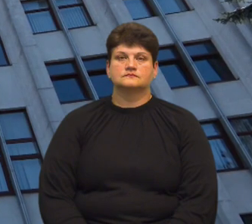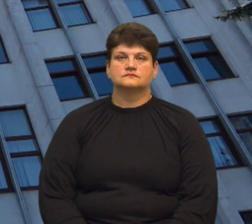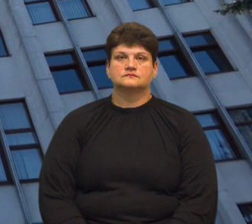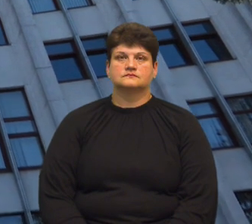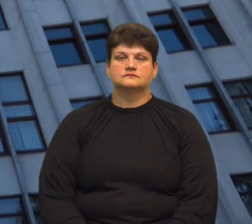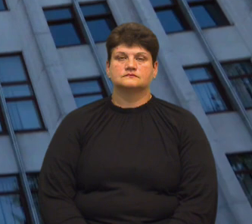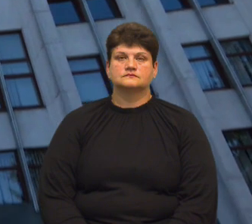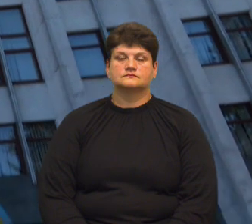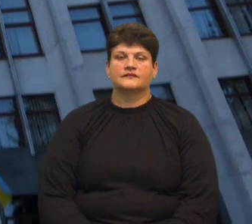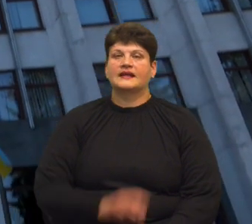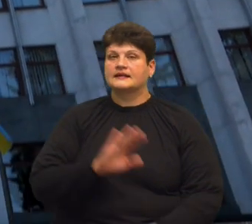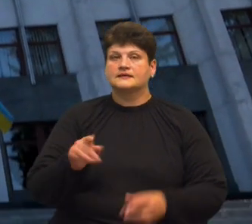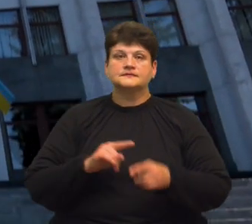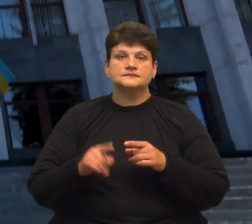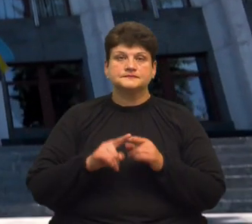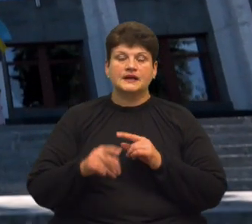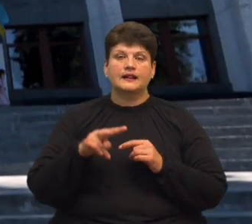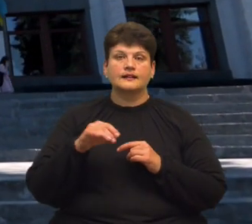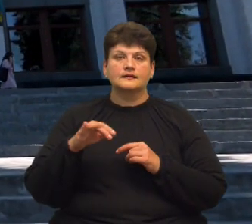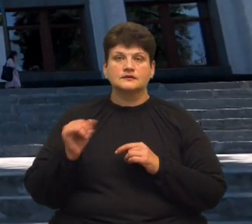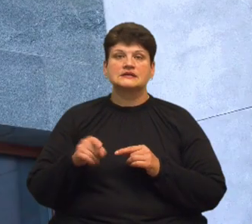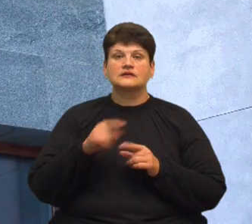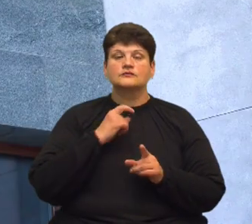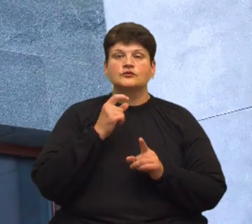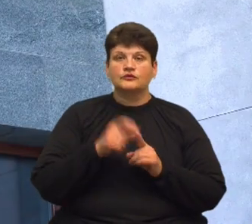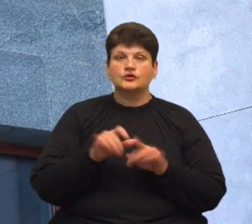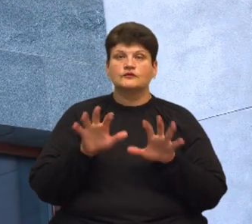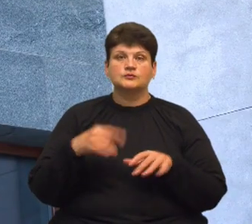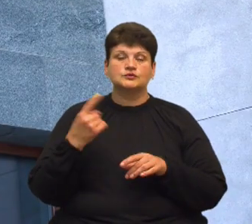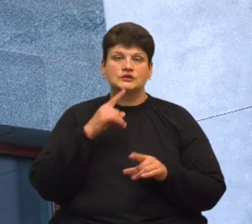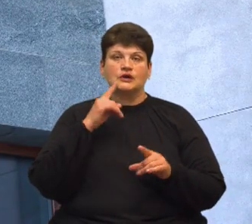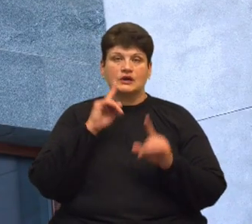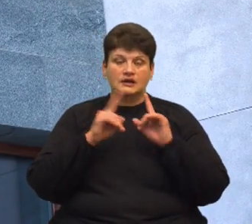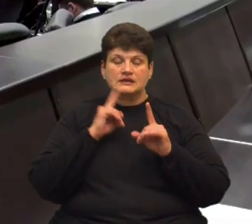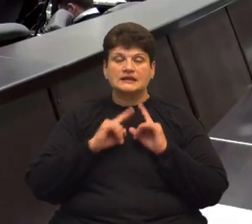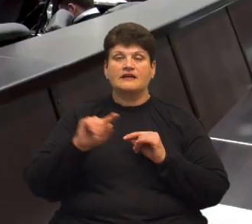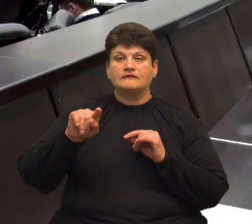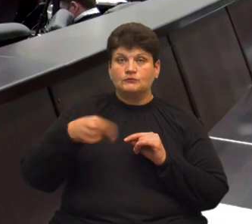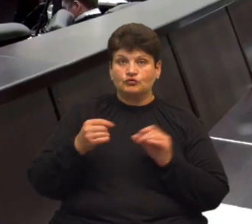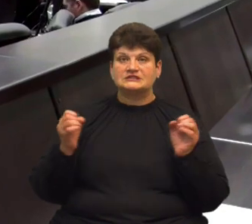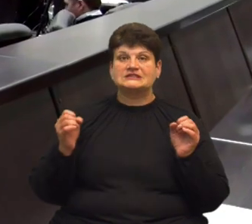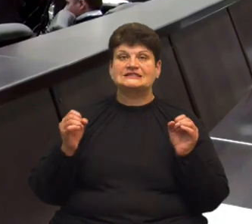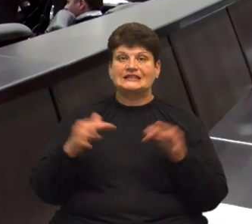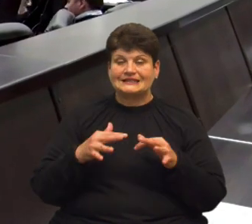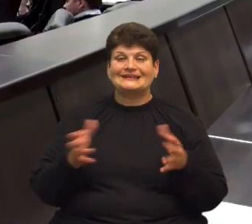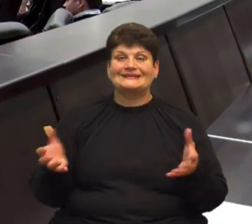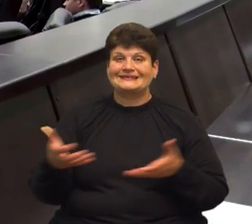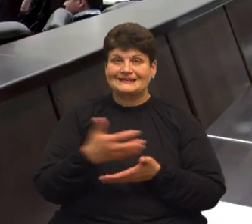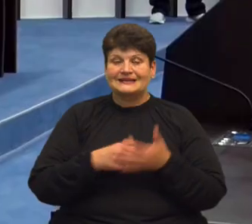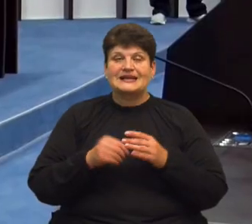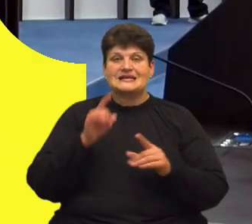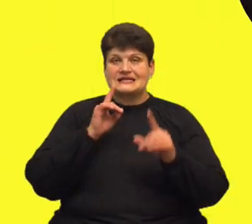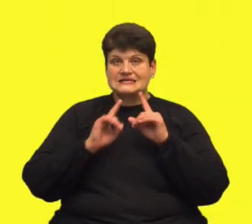Не раніше листопада. Так відповів голова облради Михайло Головко на вимогу депутатів скликати сесію. Що не це кажуть у